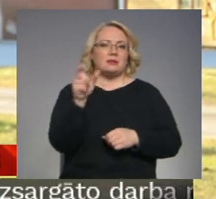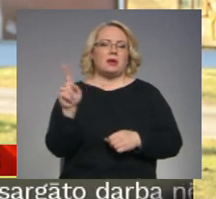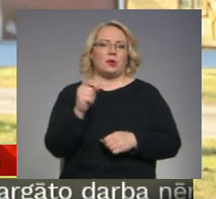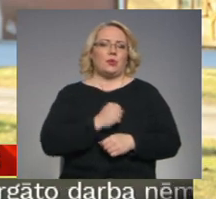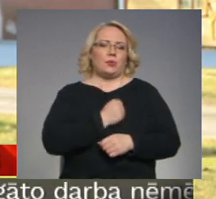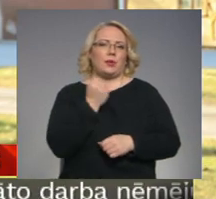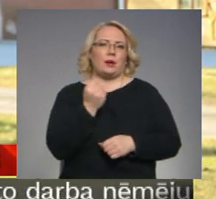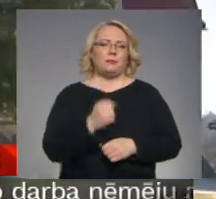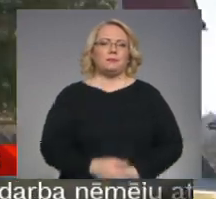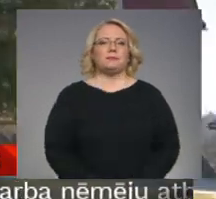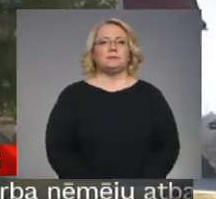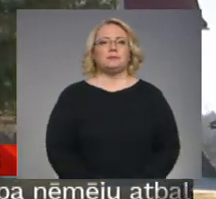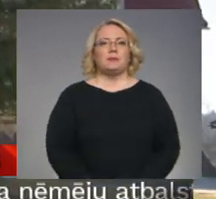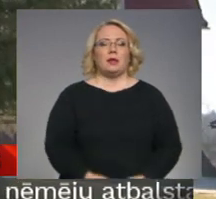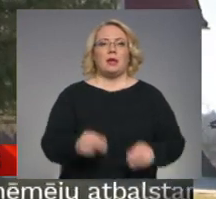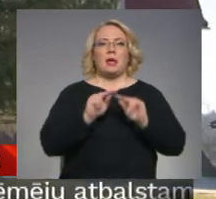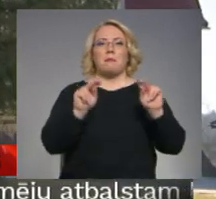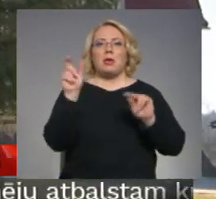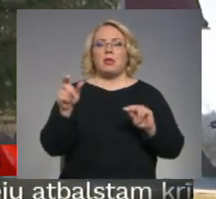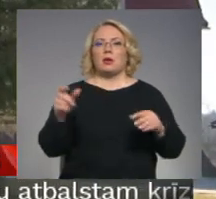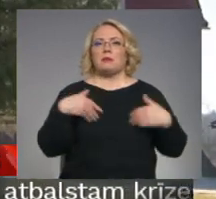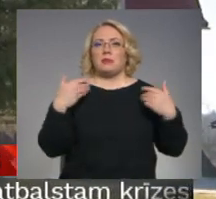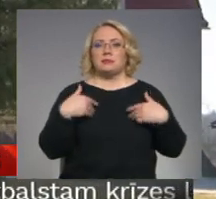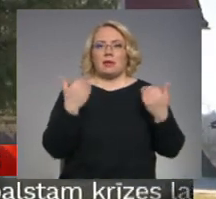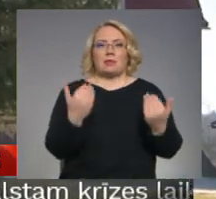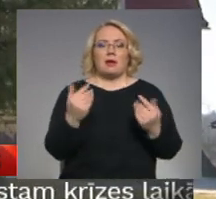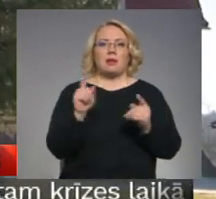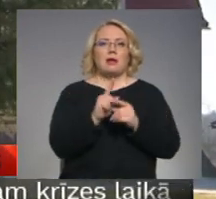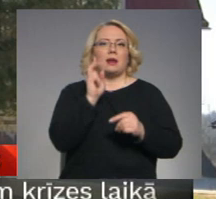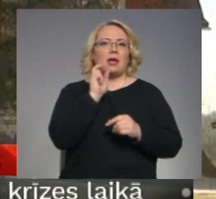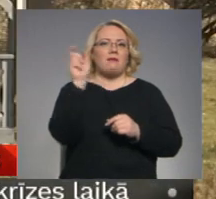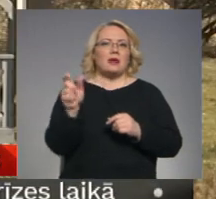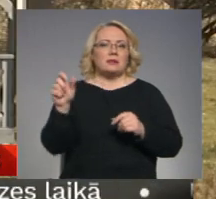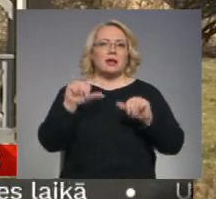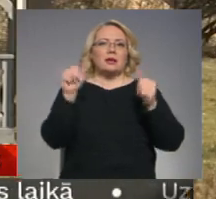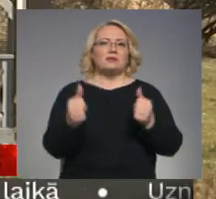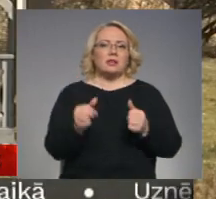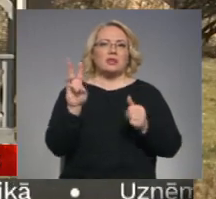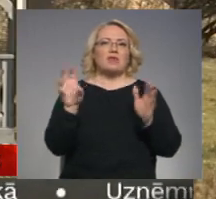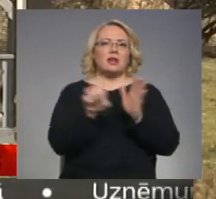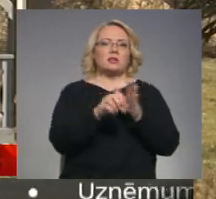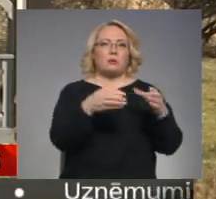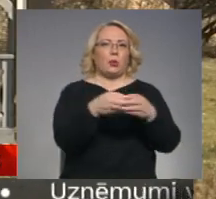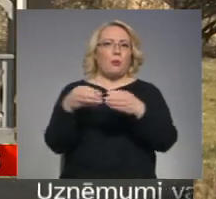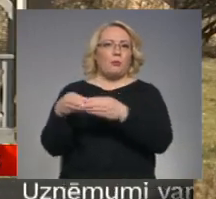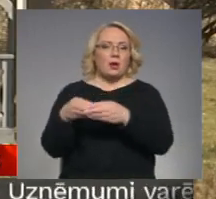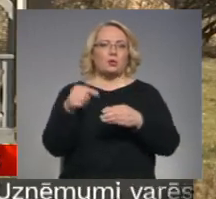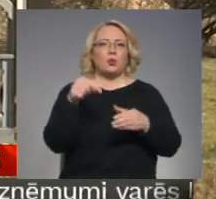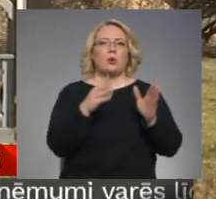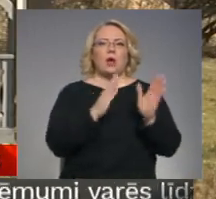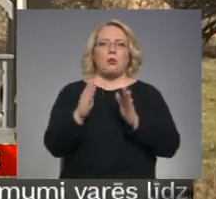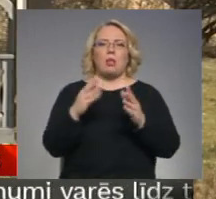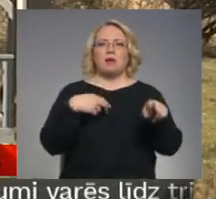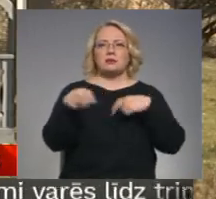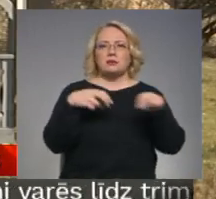sarežģīti un grūti. Pedagogi ir gandarīti, ka šobrīd arī vecāki ir izveidojuši vairākas WhatsApp grupiņas, kurās regulāri